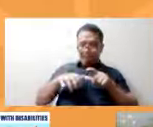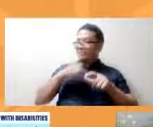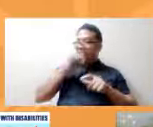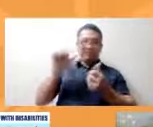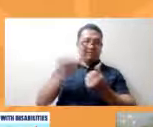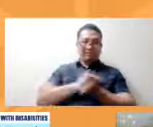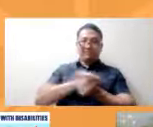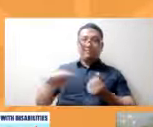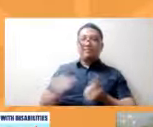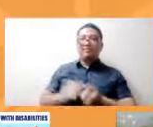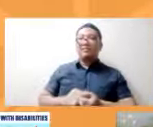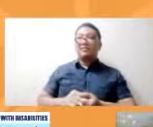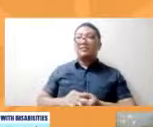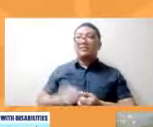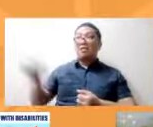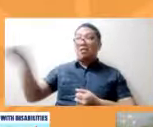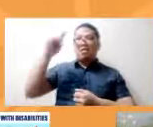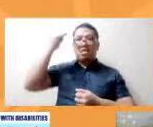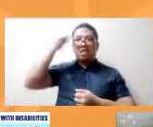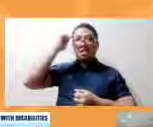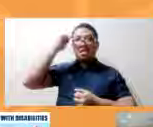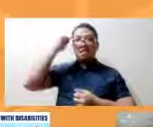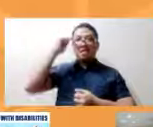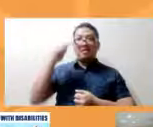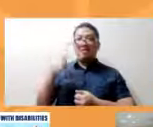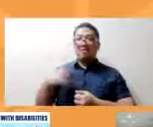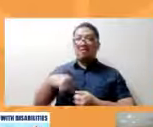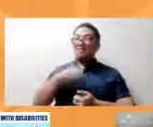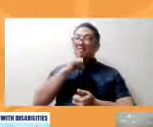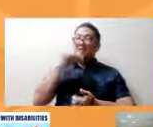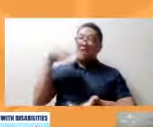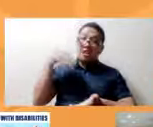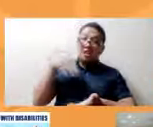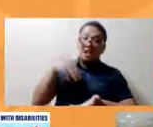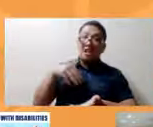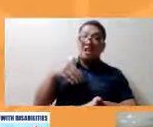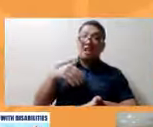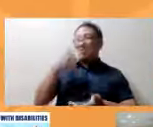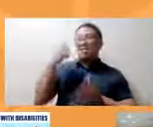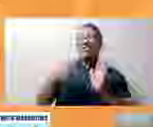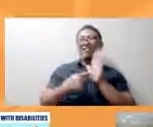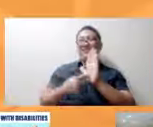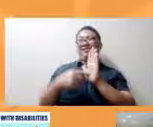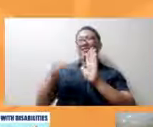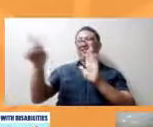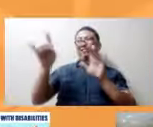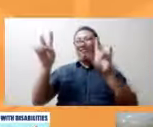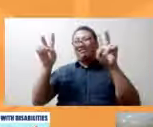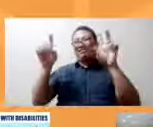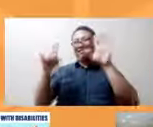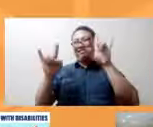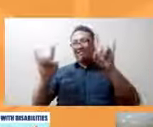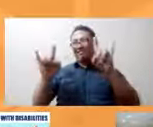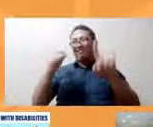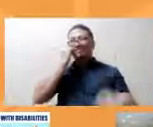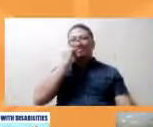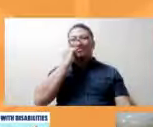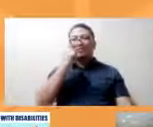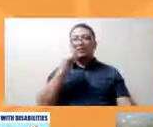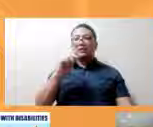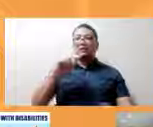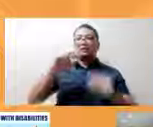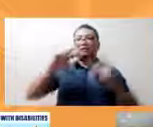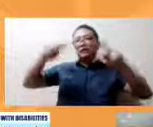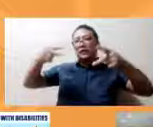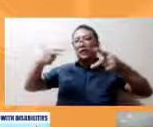Kaya akala ng iba, hindi kami nakakapag-aral. Kasi yun yung pinapakita ng media, kasi we're always second or third class